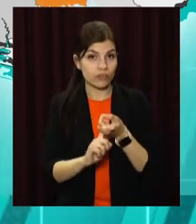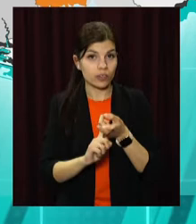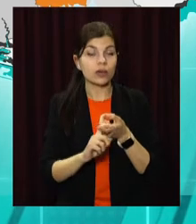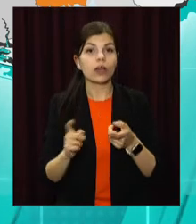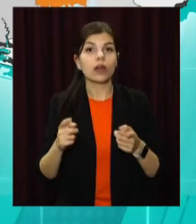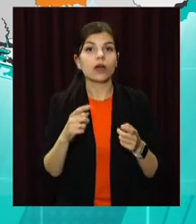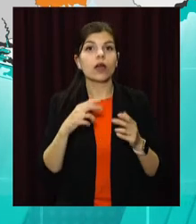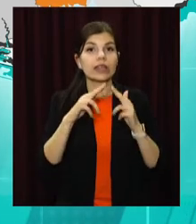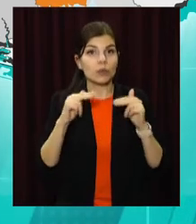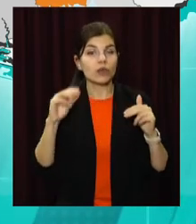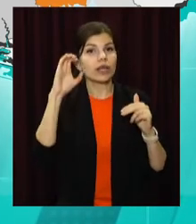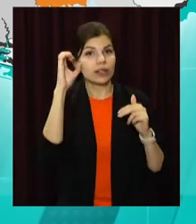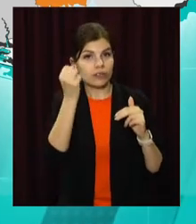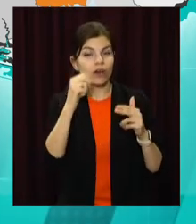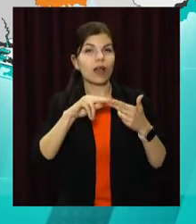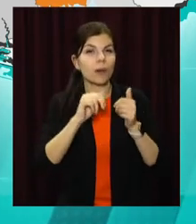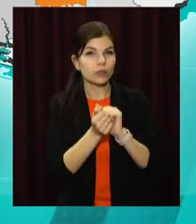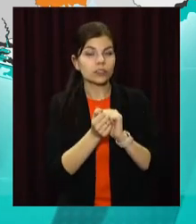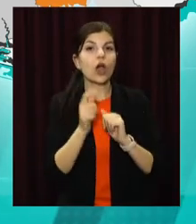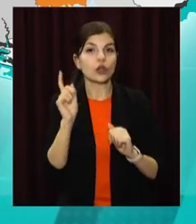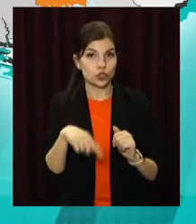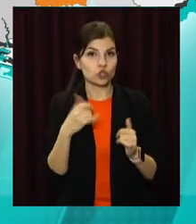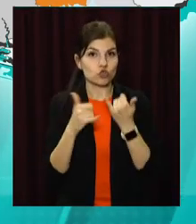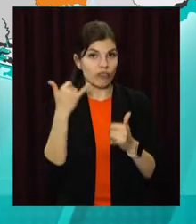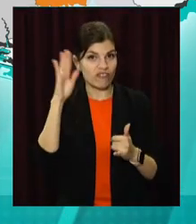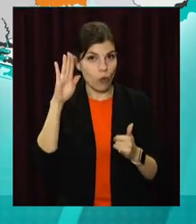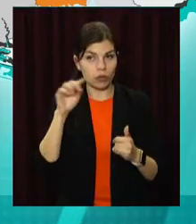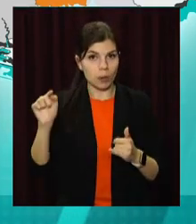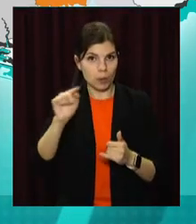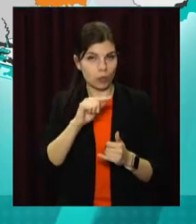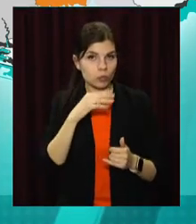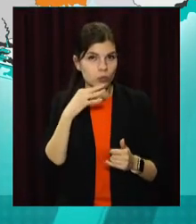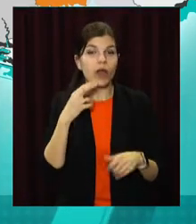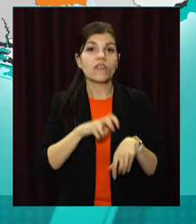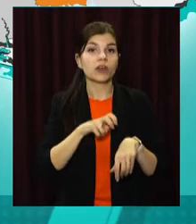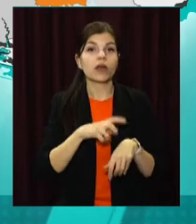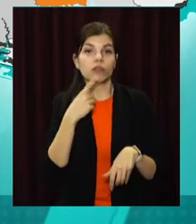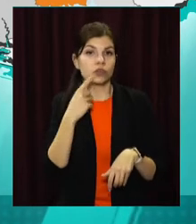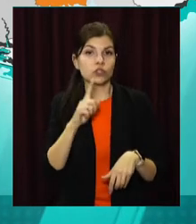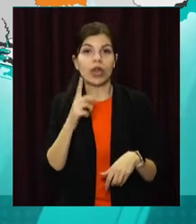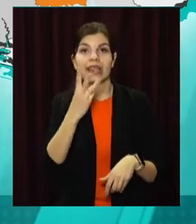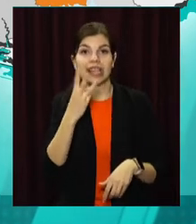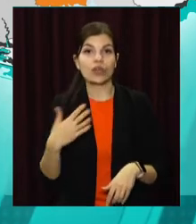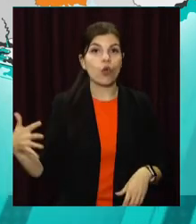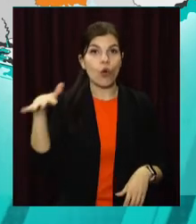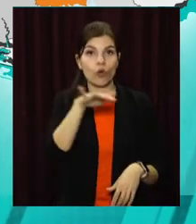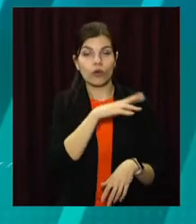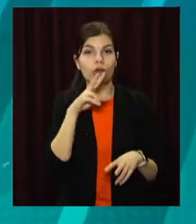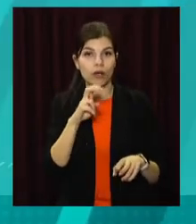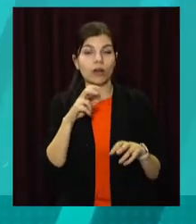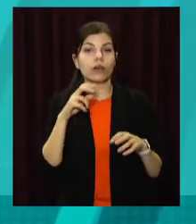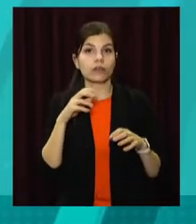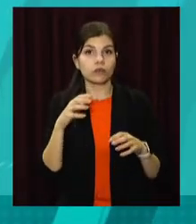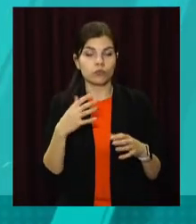Кам'янське, а також Жовті Води. Лікарі констатують, третя хвиля COVID-19 б'є всі рекорди. Лише в обласній